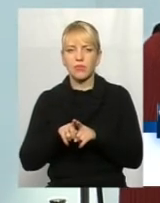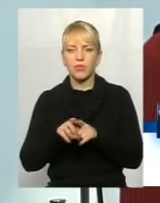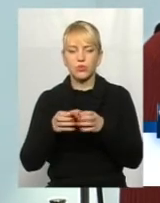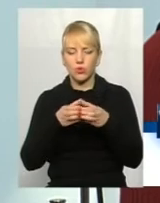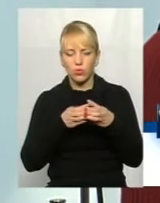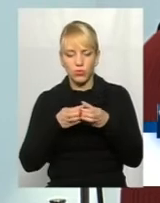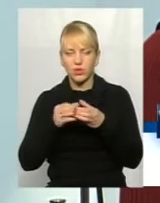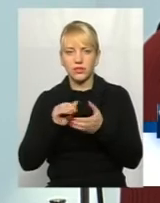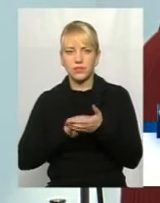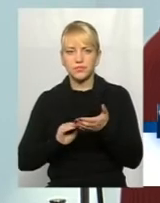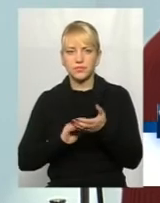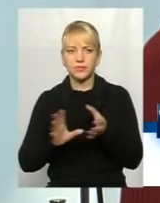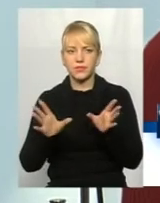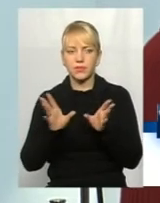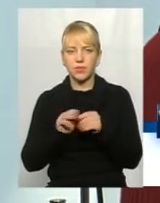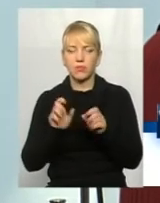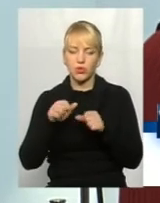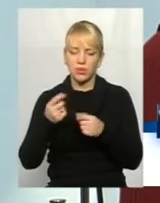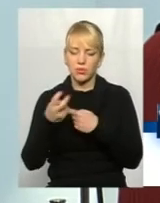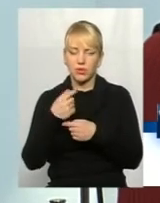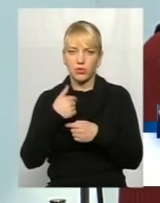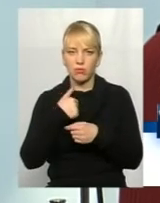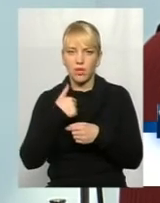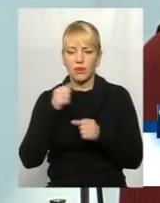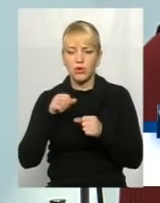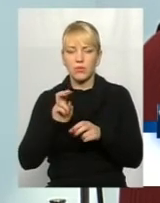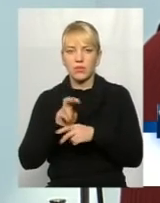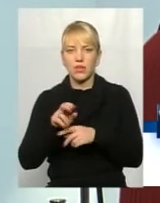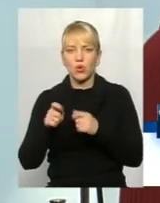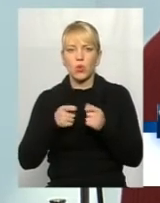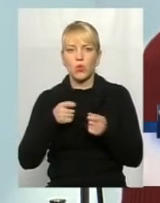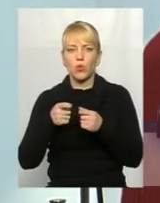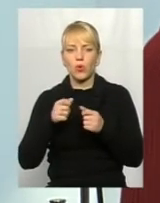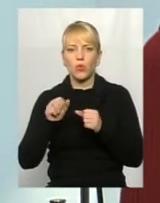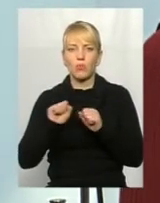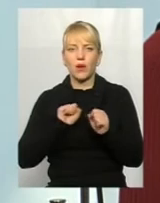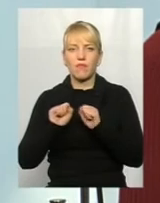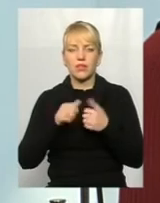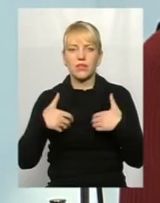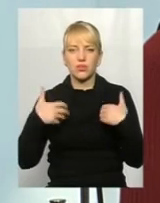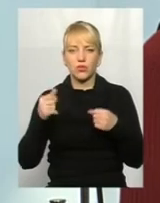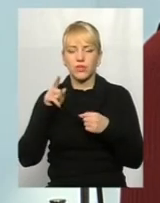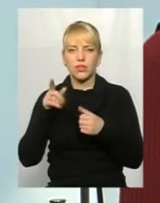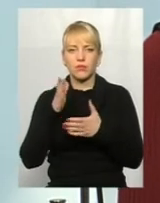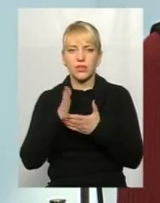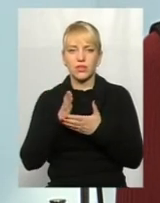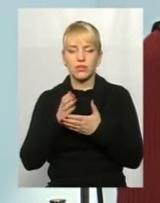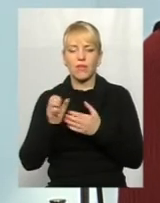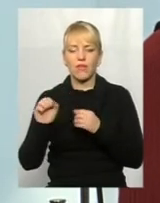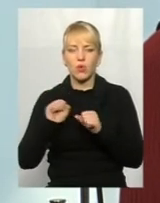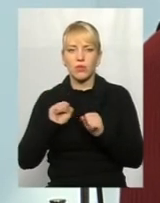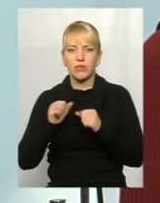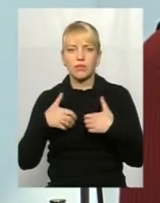написати спільне, можна підійти до мене, можна підійти в управління охорони здоров'я, там є в управління охорони здоров'я